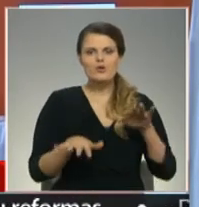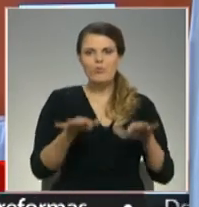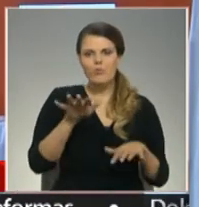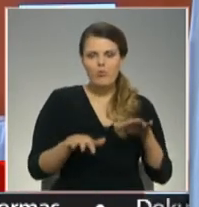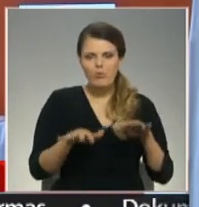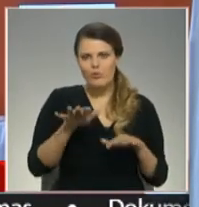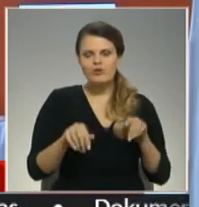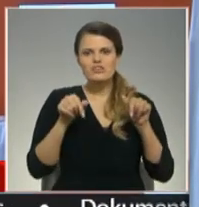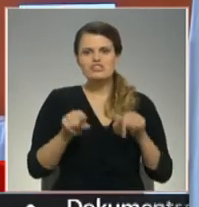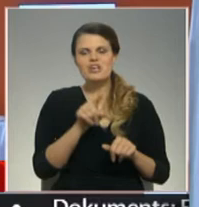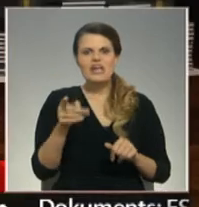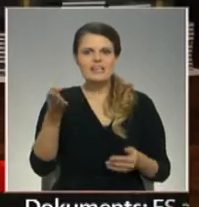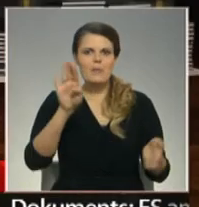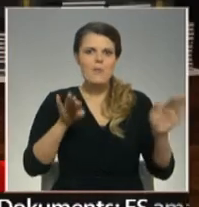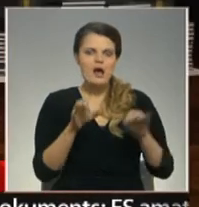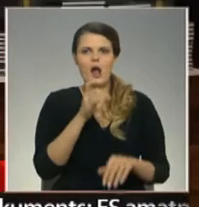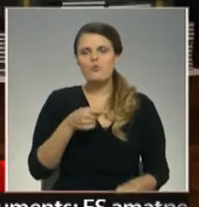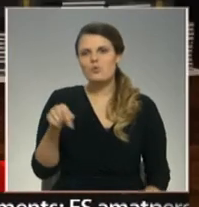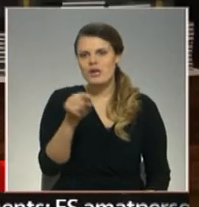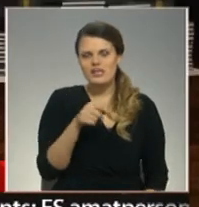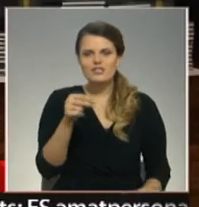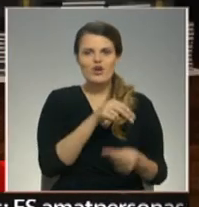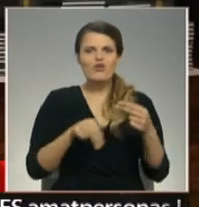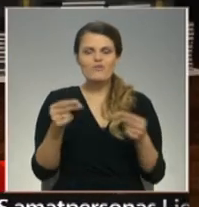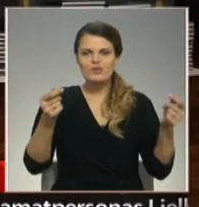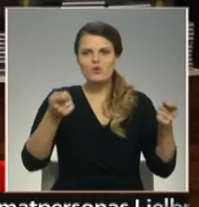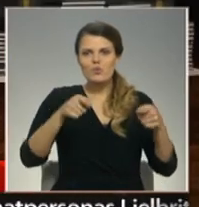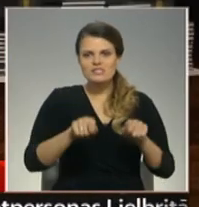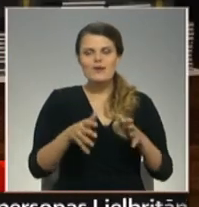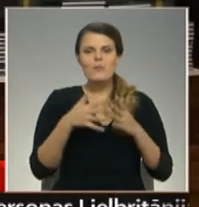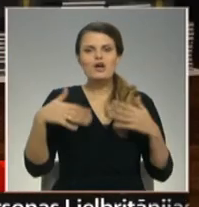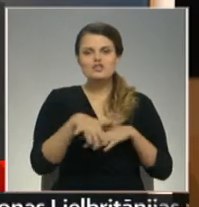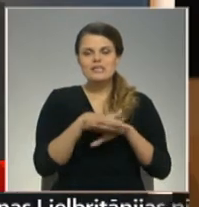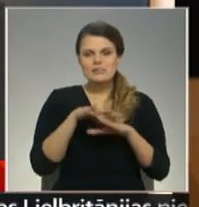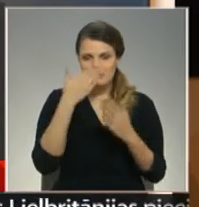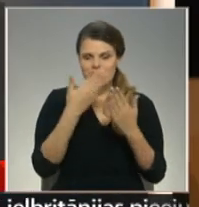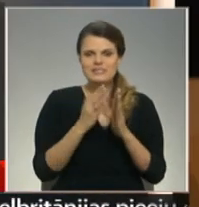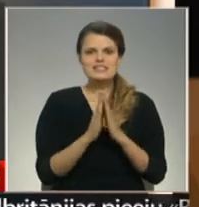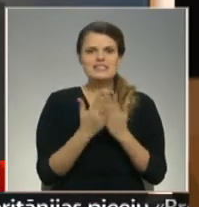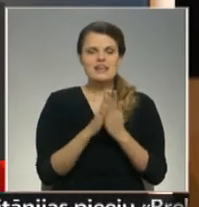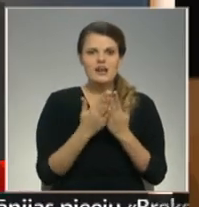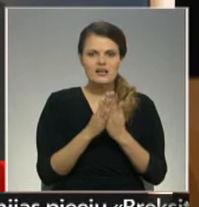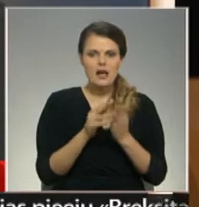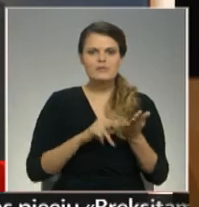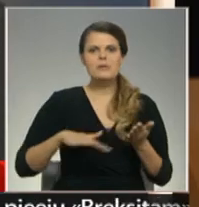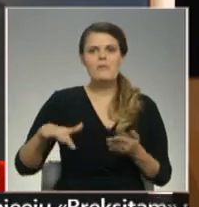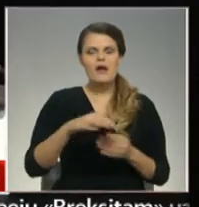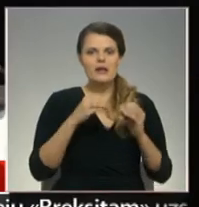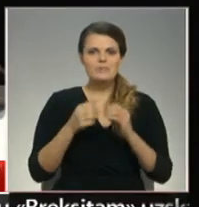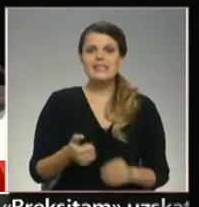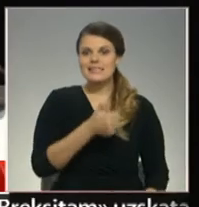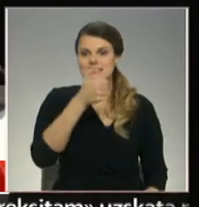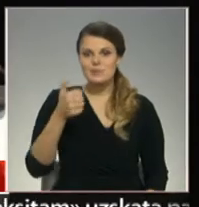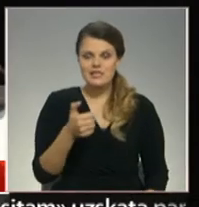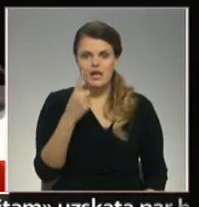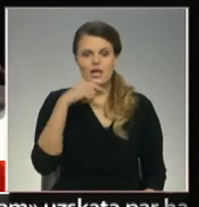pakalnu un ezēri. Konferences noslēgumā plašākais abiedrībai prezentēta grāmata Rāznas Nacionālajām parkam desmit gadu.